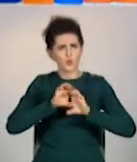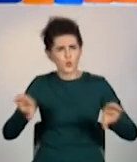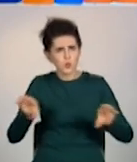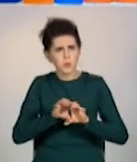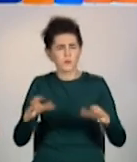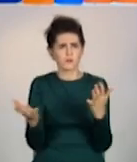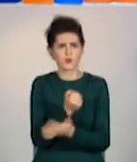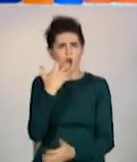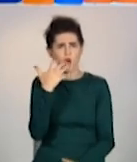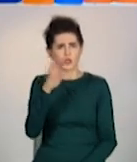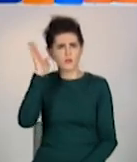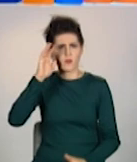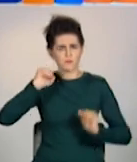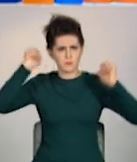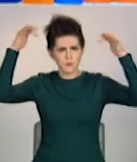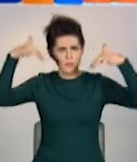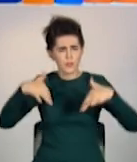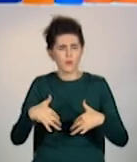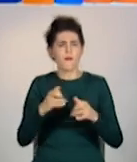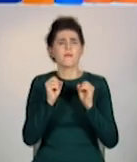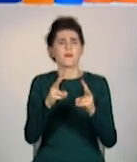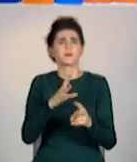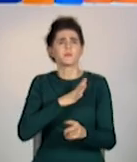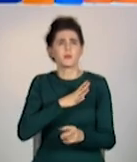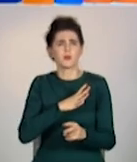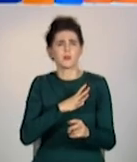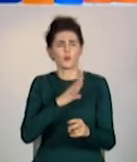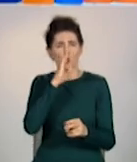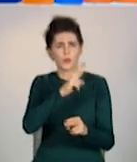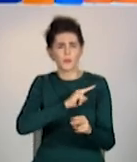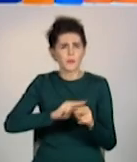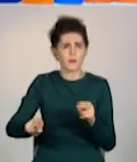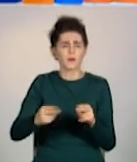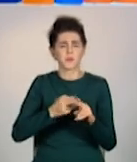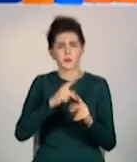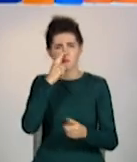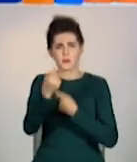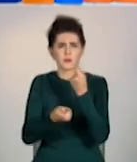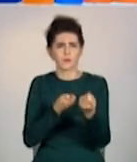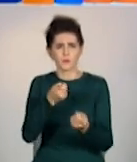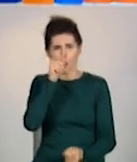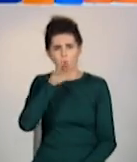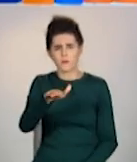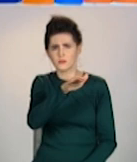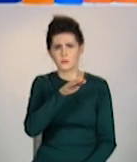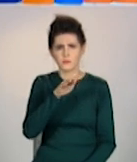гаряча вода полилася зі стель. Як ліквідують наслідки аварії, бачили мої колеги з Луганщини.